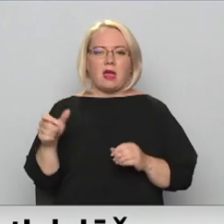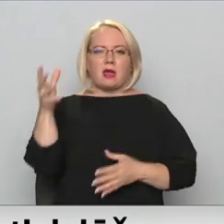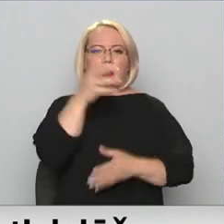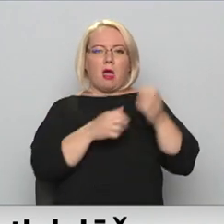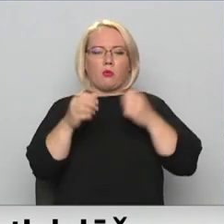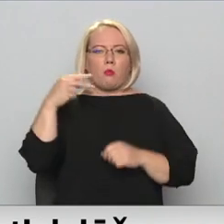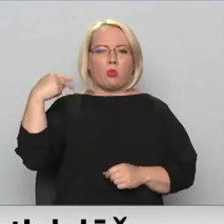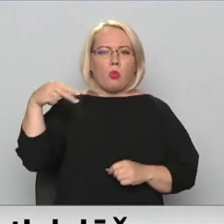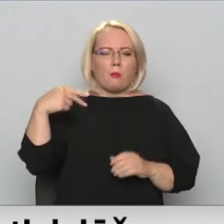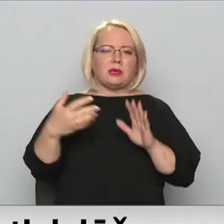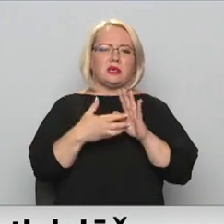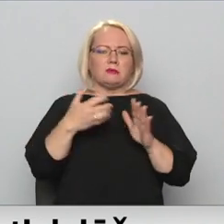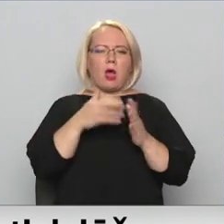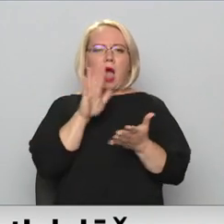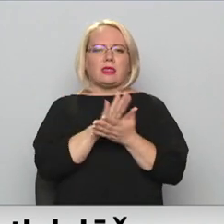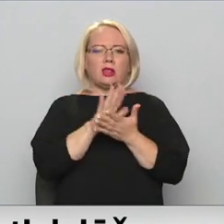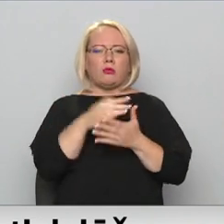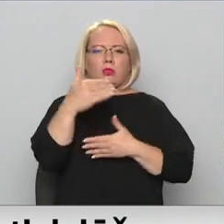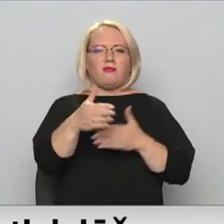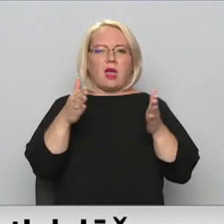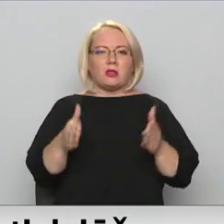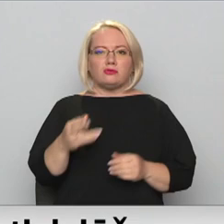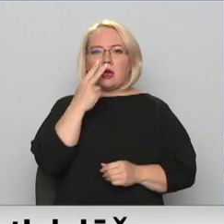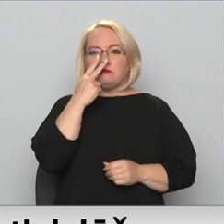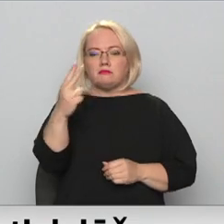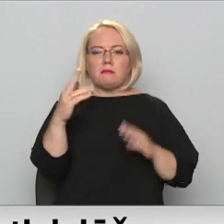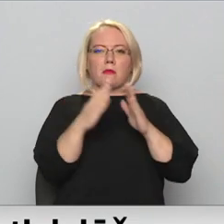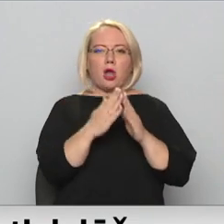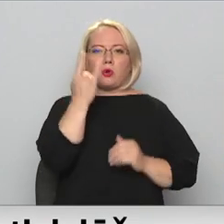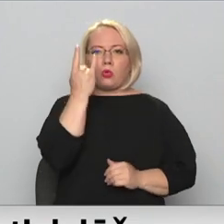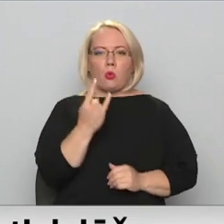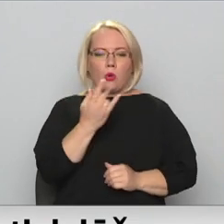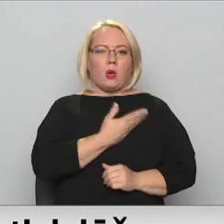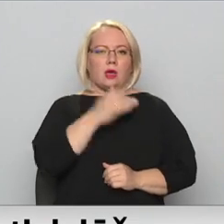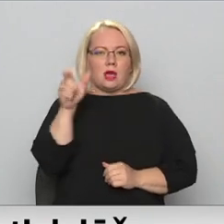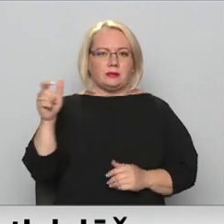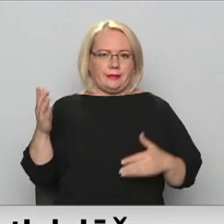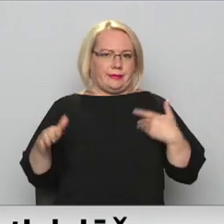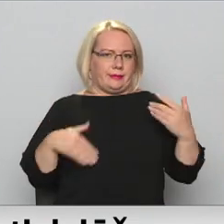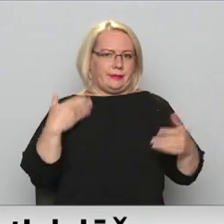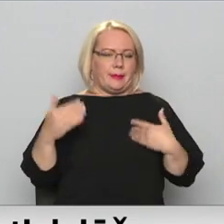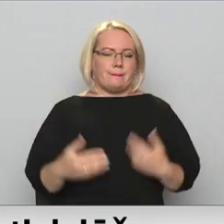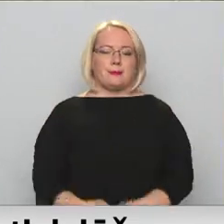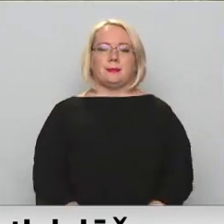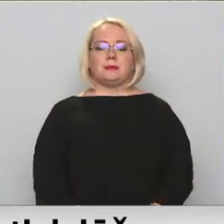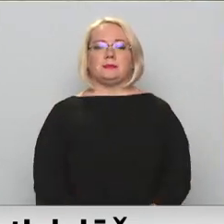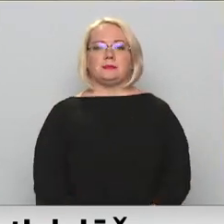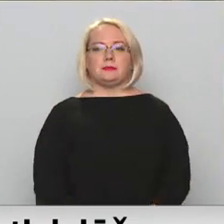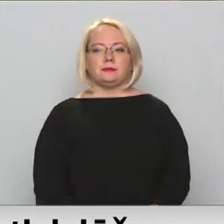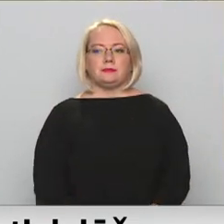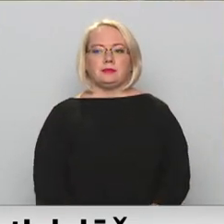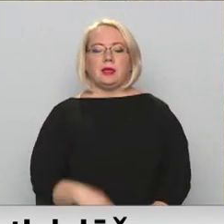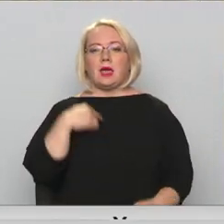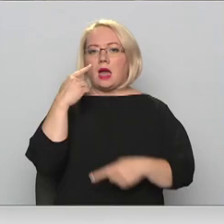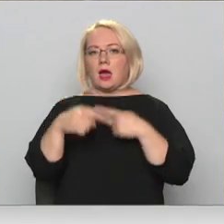plūmēs, izmantot atkritumu tvērtnes un pat lūkojoties māju logos, iedzīvotājus dara bažīgus. Ar